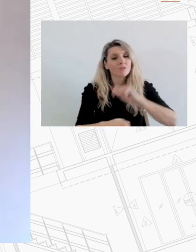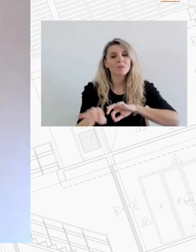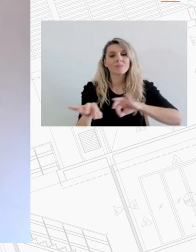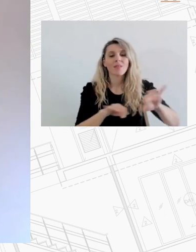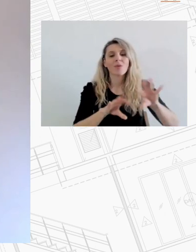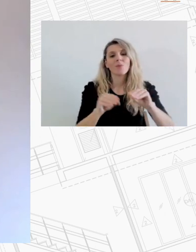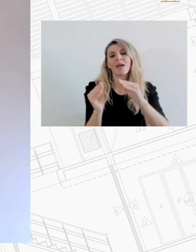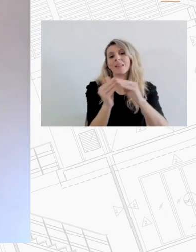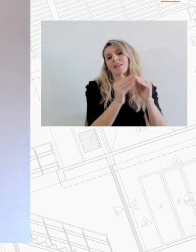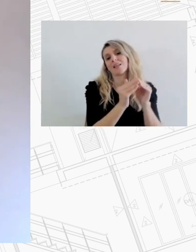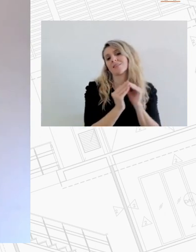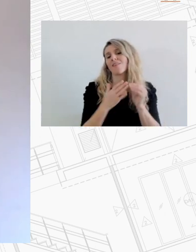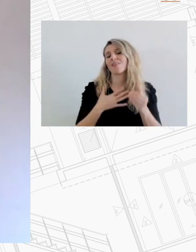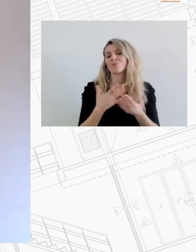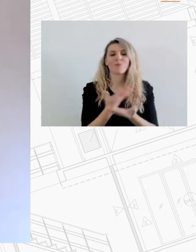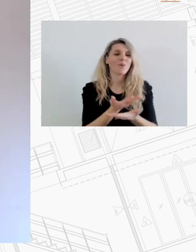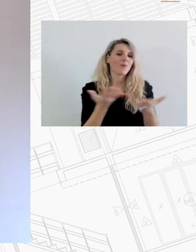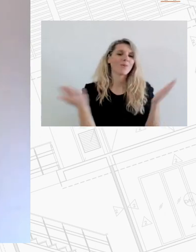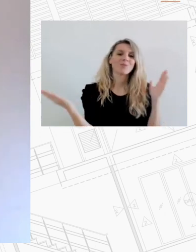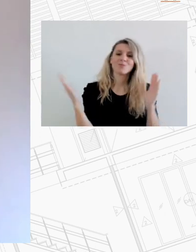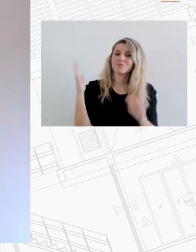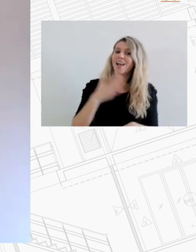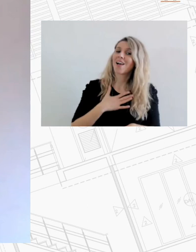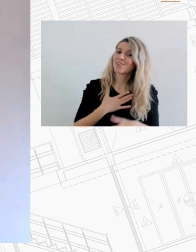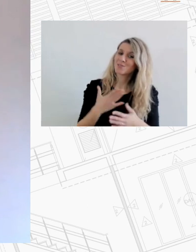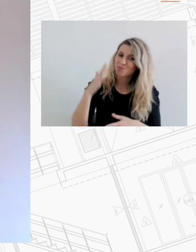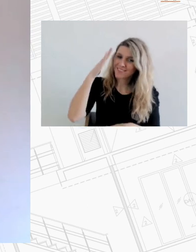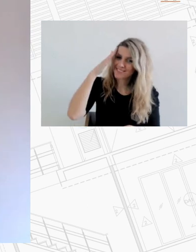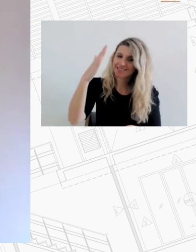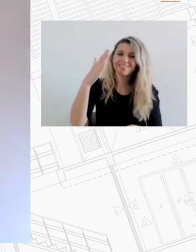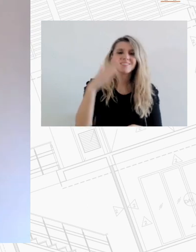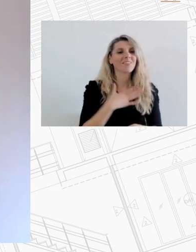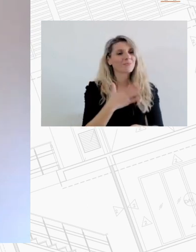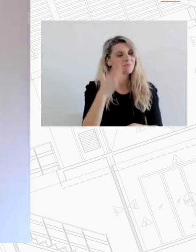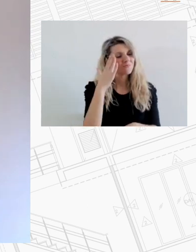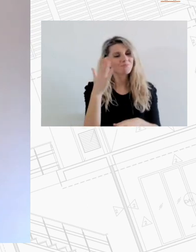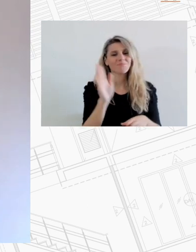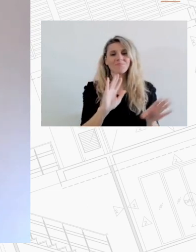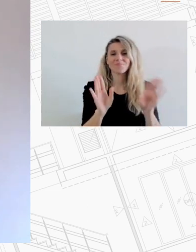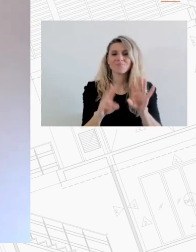Σας ευχαριστούμε πολύ όλους και όλες Ευχαριστούμε πολύ Γεια σας Υπότιτλοι AUTHORWAVE